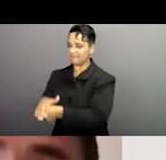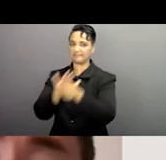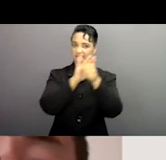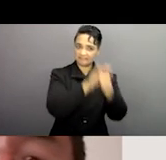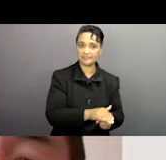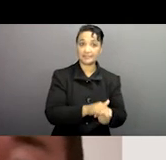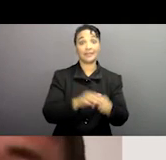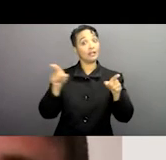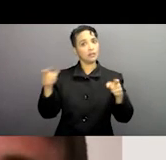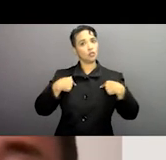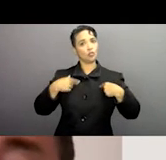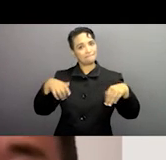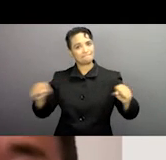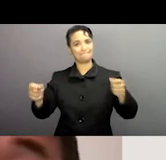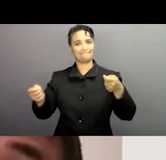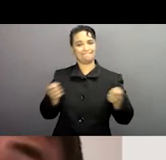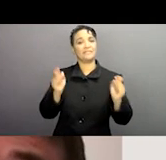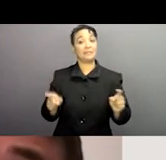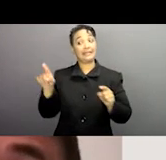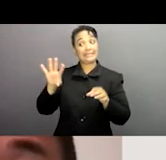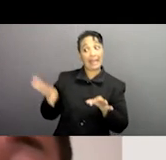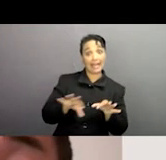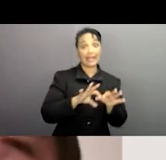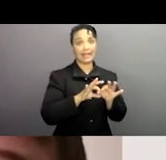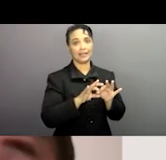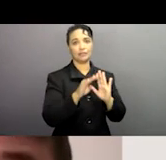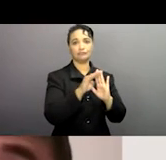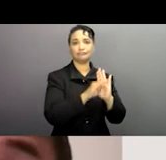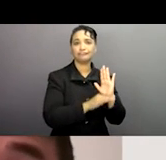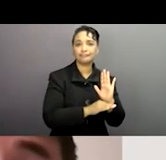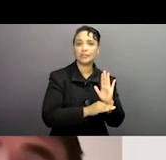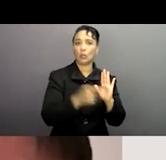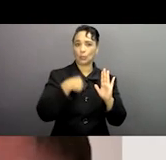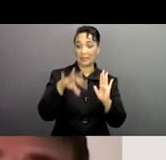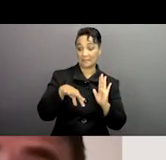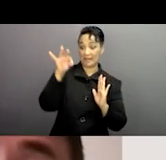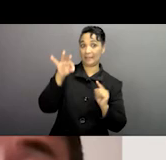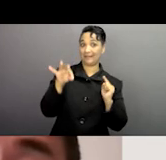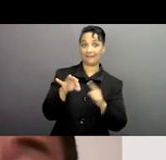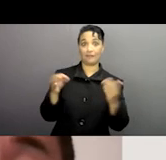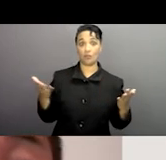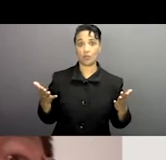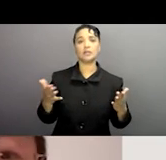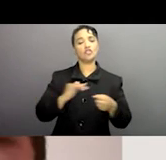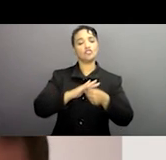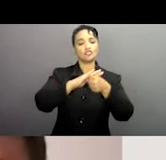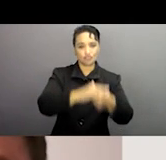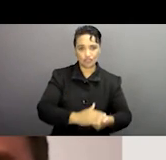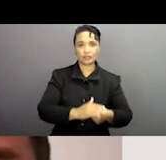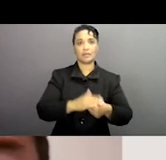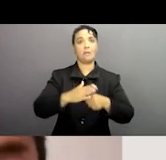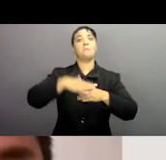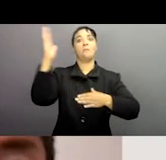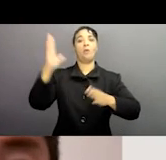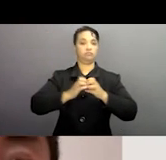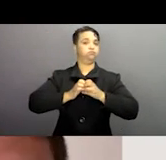considéré comme une forme directe de discrimination là aussi ceci est lié aussi aux différentes mesures de ces causes et c'est